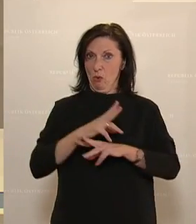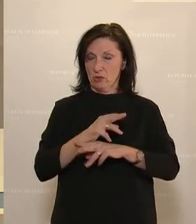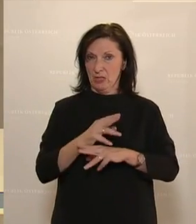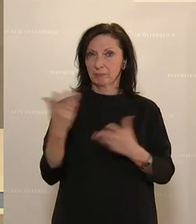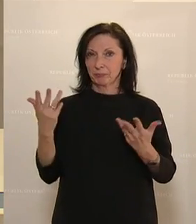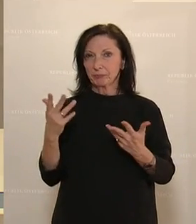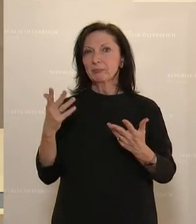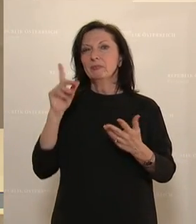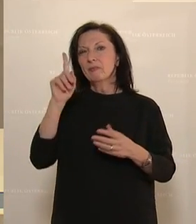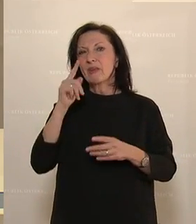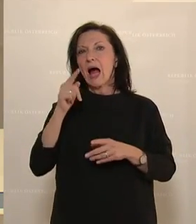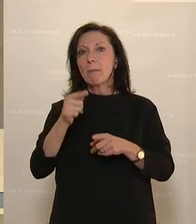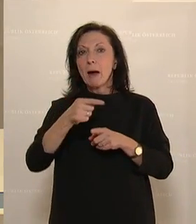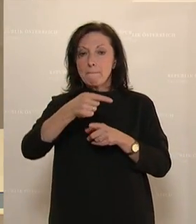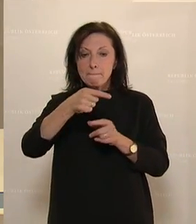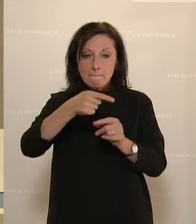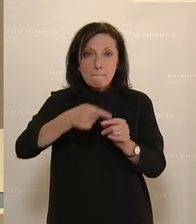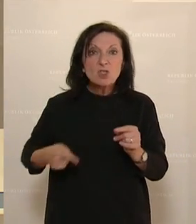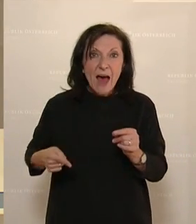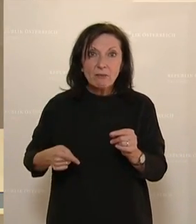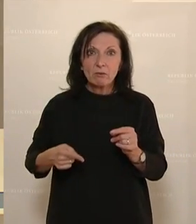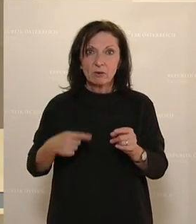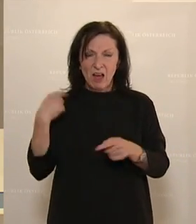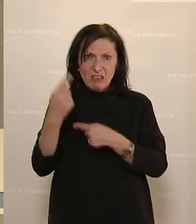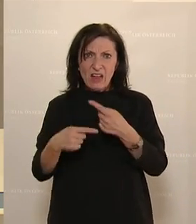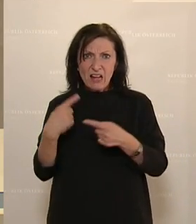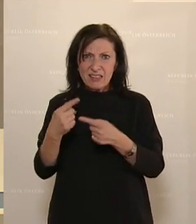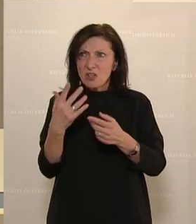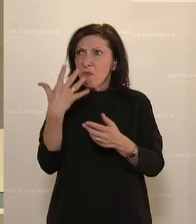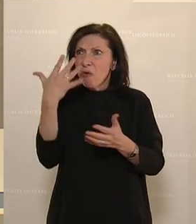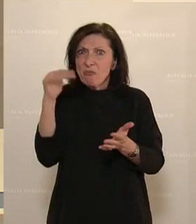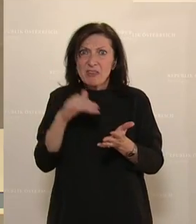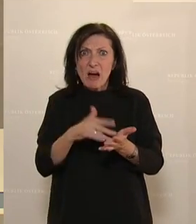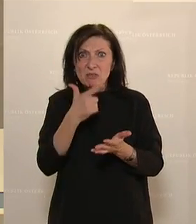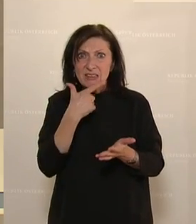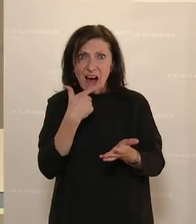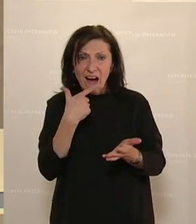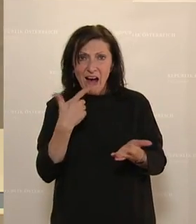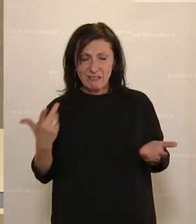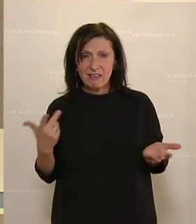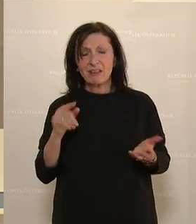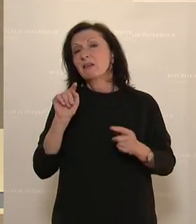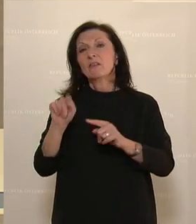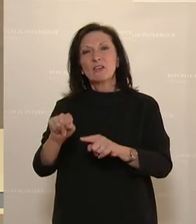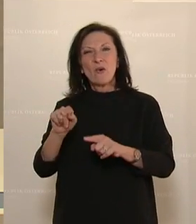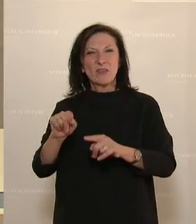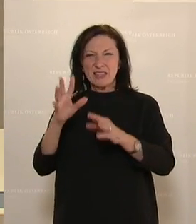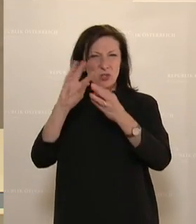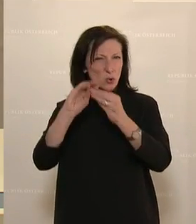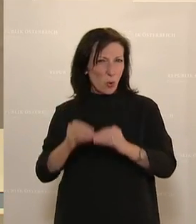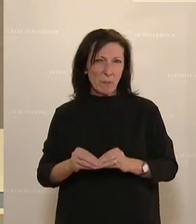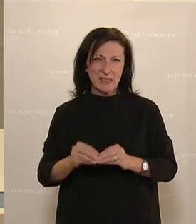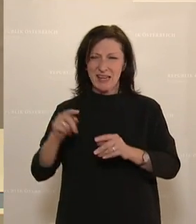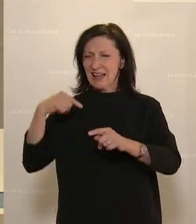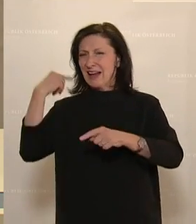Nachdem es aber die Tradition der Beschneidung, wie wir heute auch schon gehört haben, schon über 5.000 Jahre gibt. Und weil sie ein komplexes Konstrukt ist aus